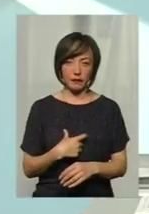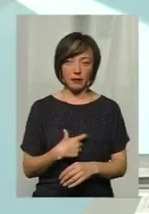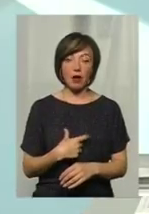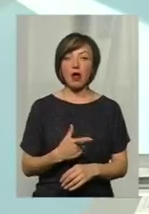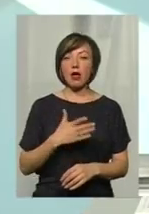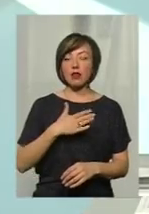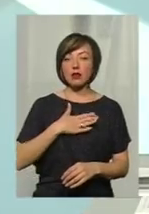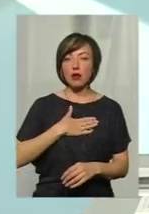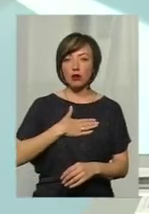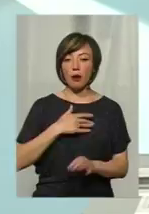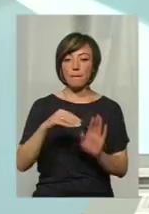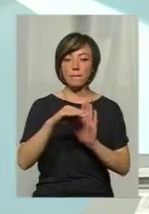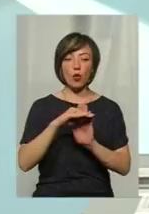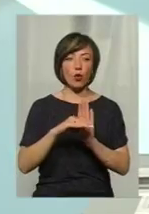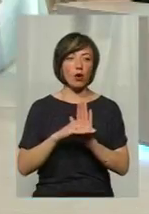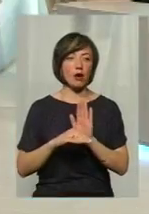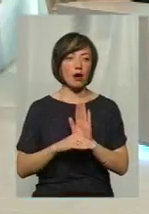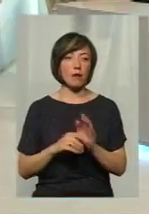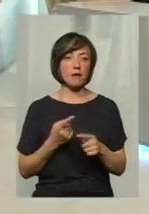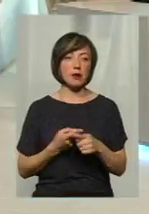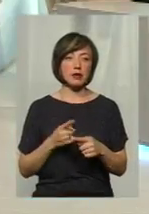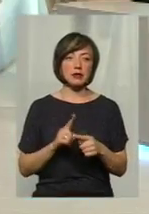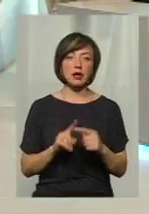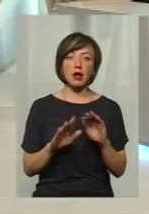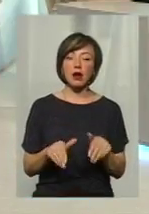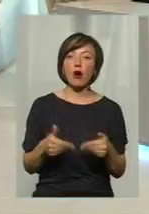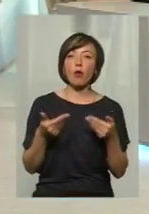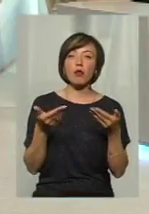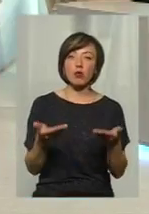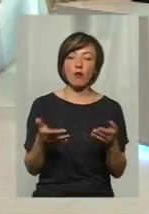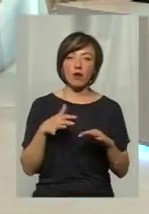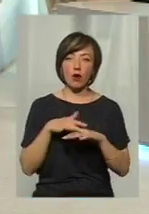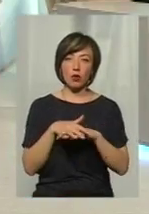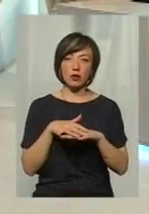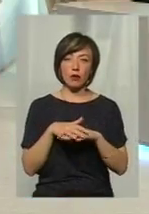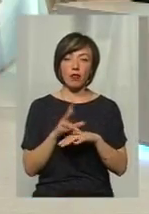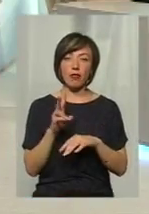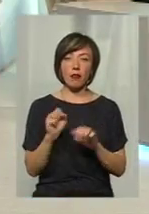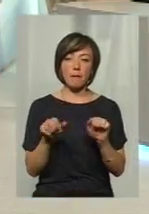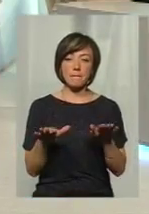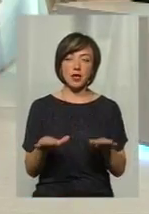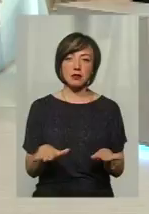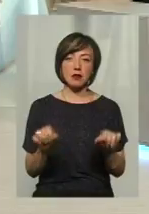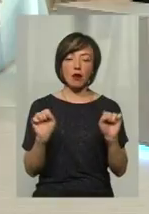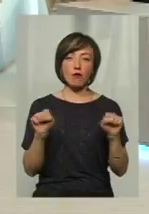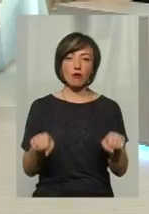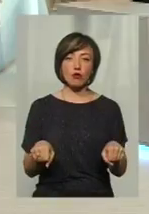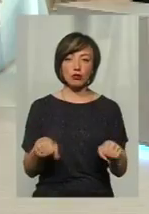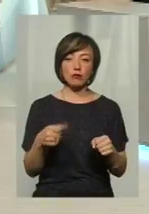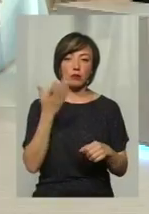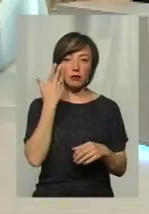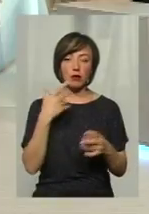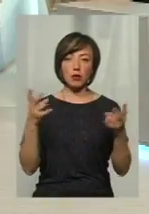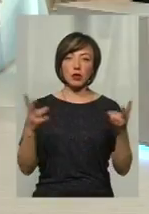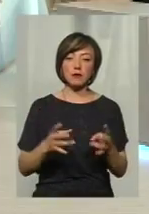Наша програма – це рекомендовані розрахунки на місцях, можуть при потребі